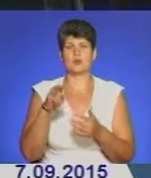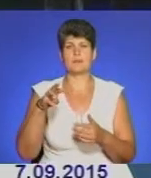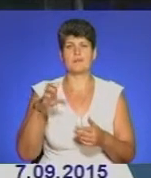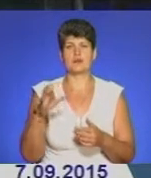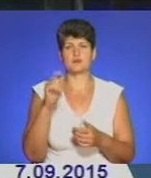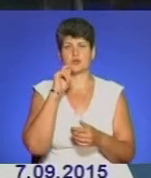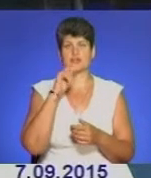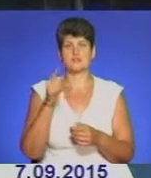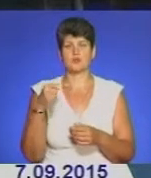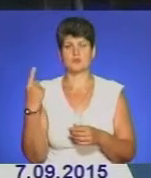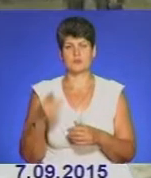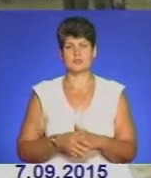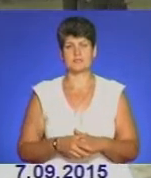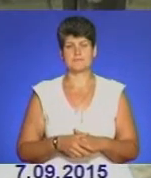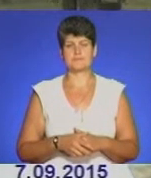Тернопільській області.